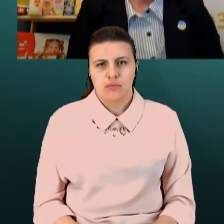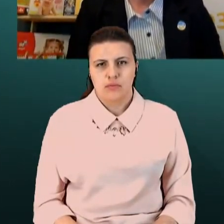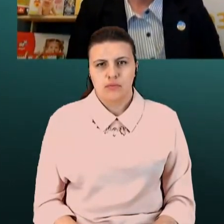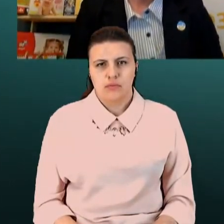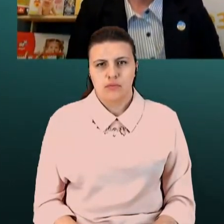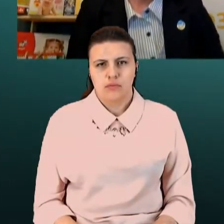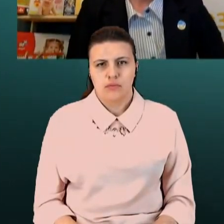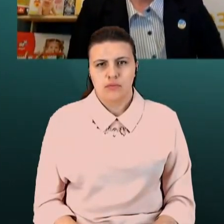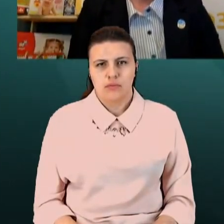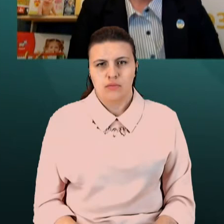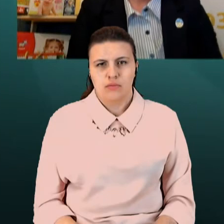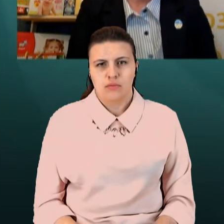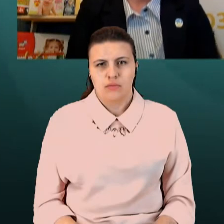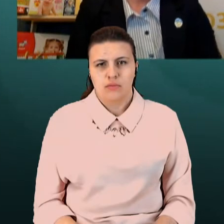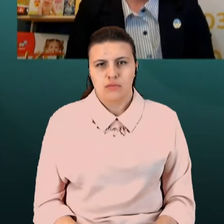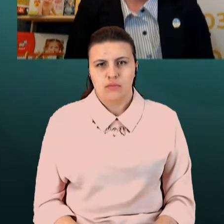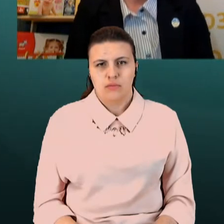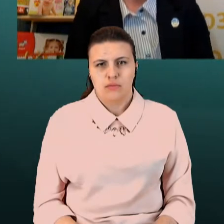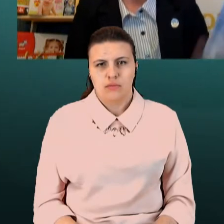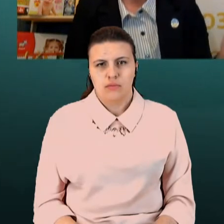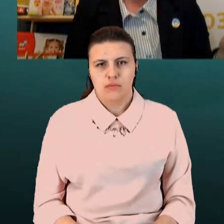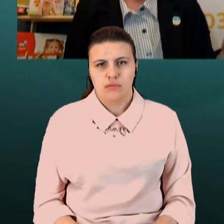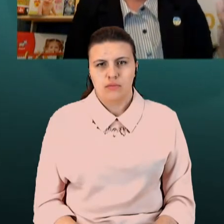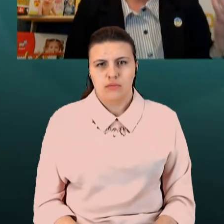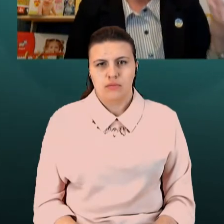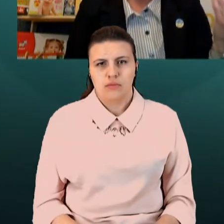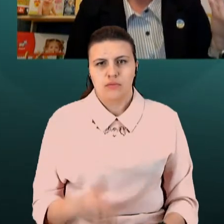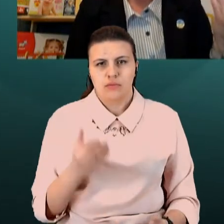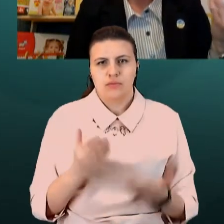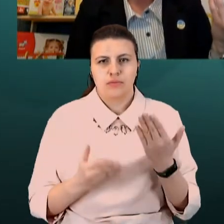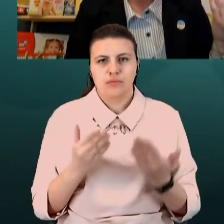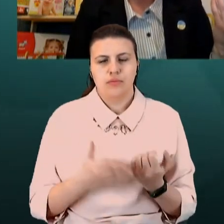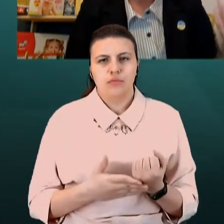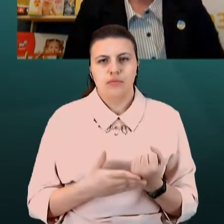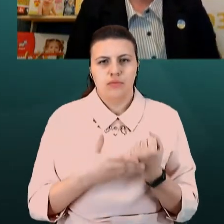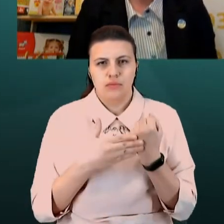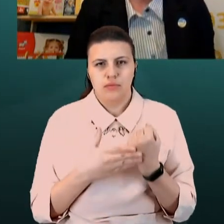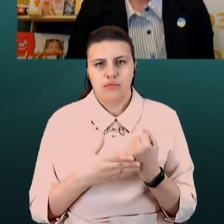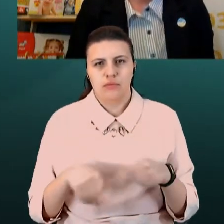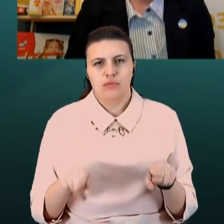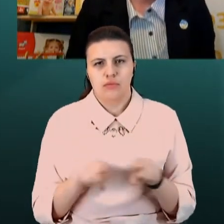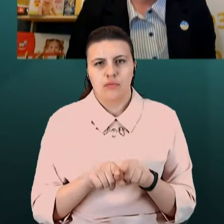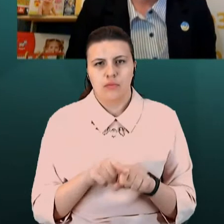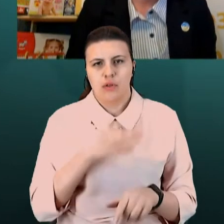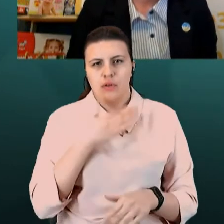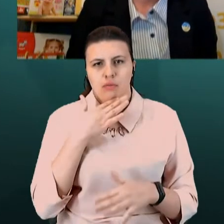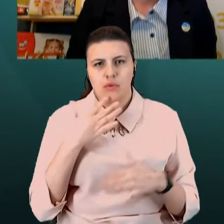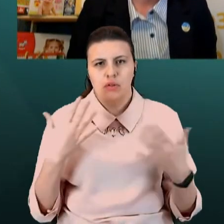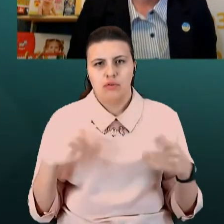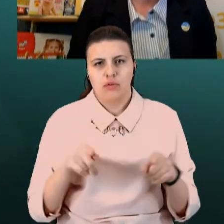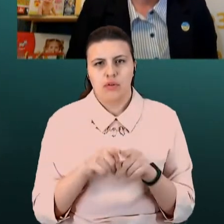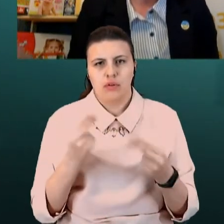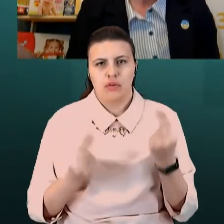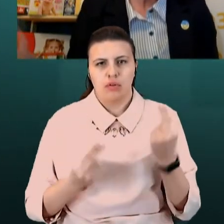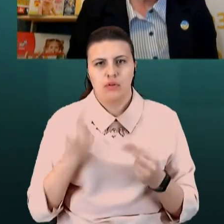нашої країни. А фактично, якщо підтримаємо постачання масово таких іграшок, то, звісно, можна зрозуміти, до чого ми